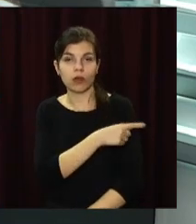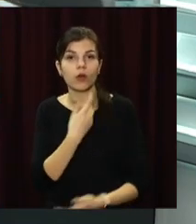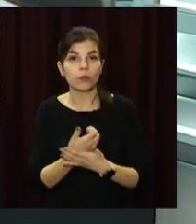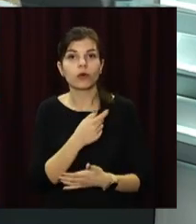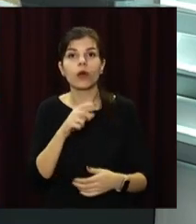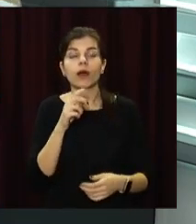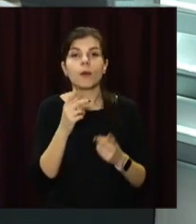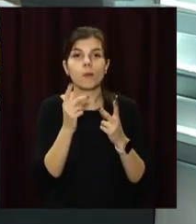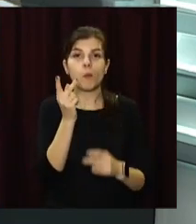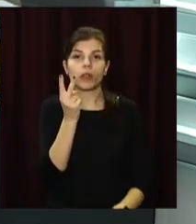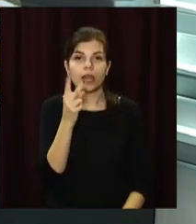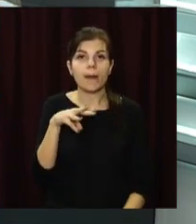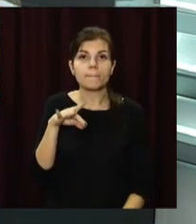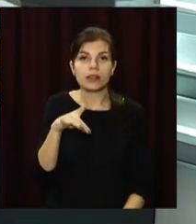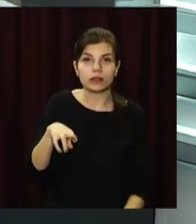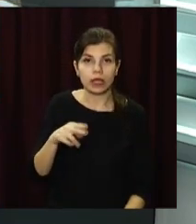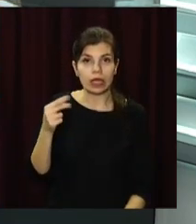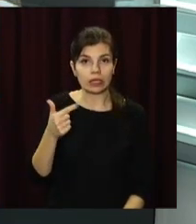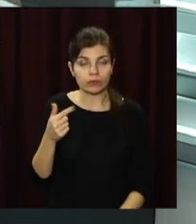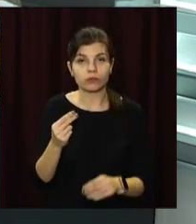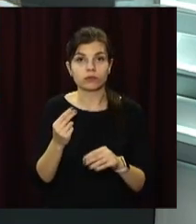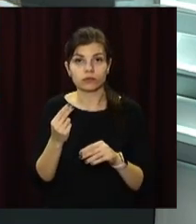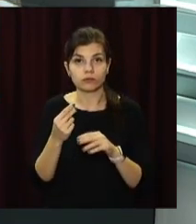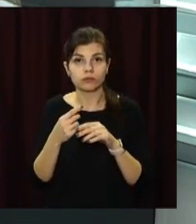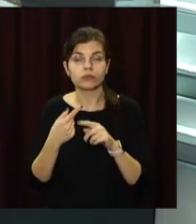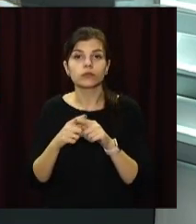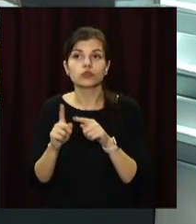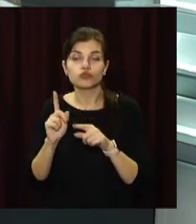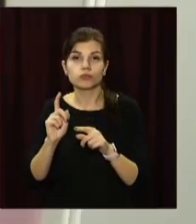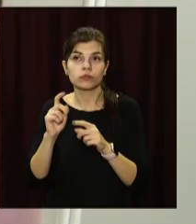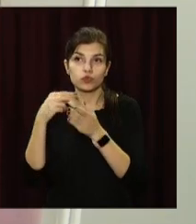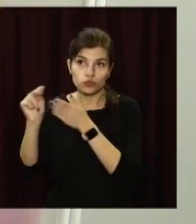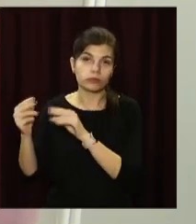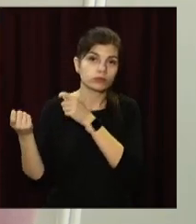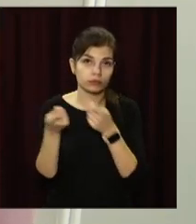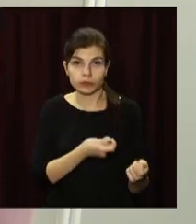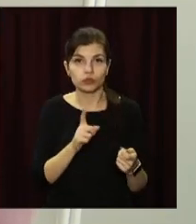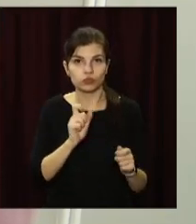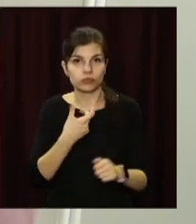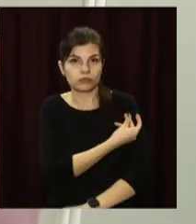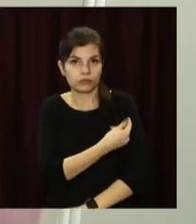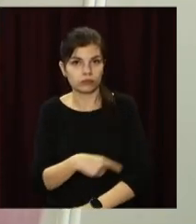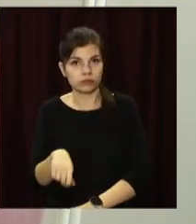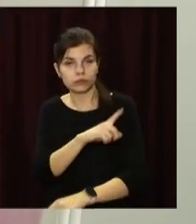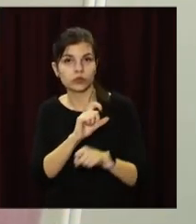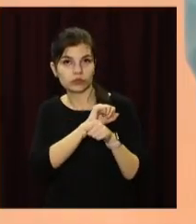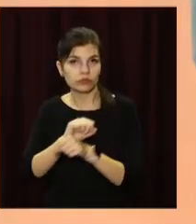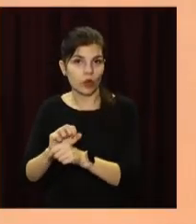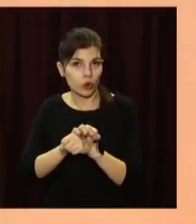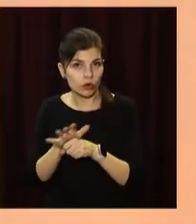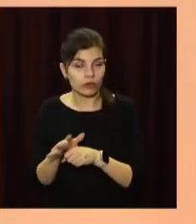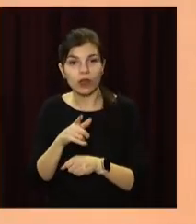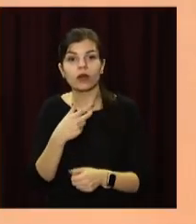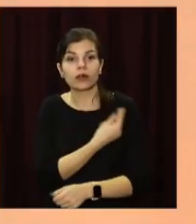мільярда гривень на оплату послуг медиків, які задіяні на передовій боротьби з ковід. Ще понад 341 мільйон гривень спрямують фахівцям, які